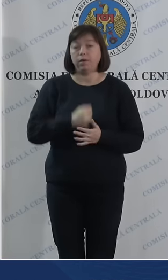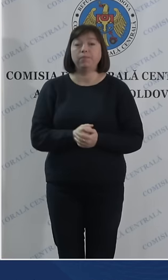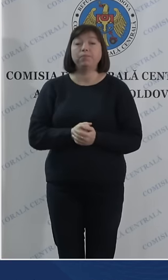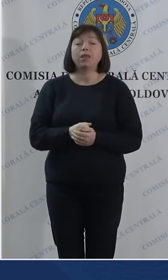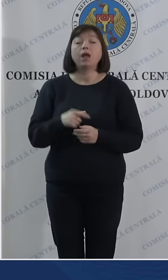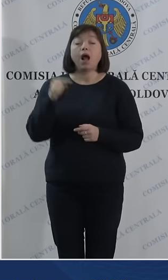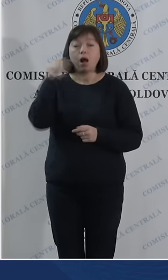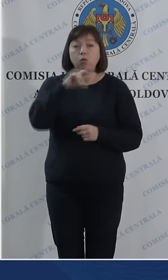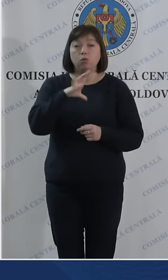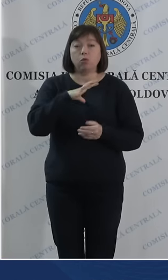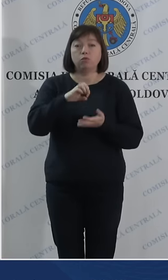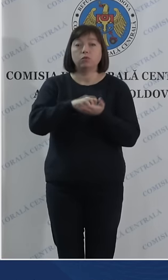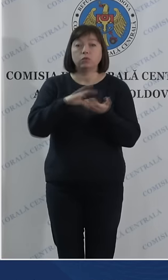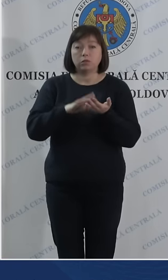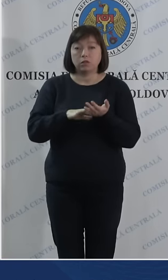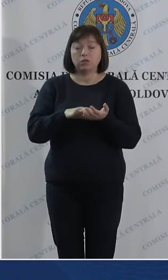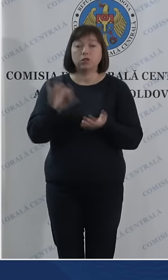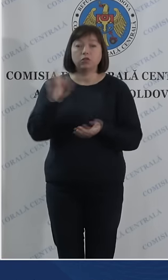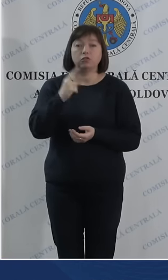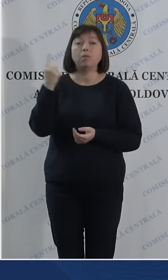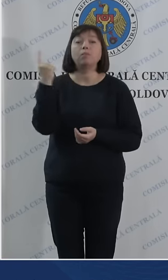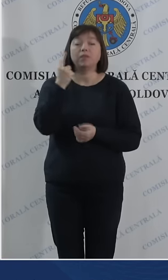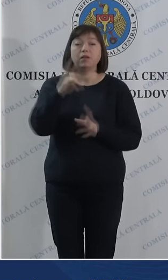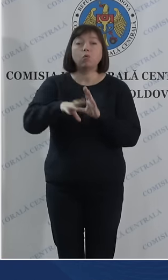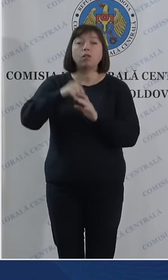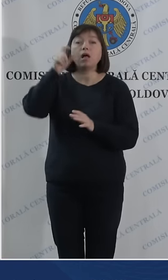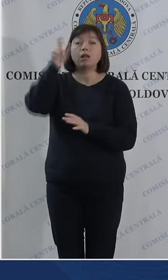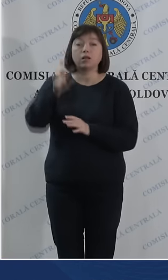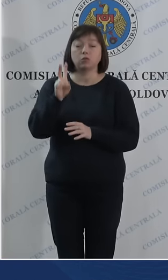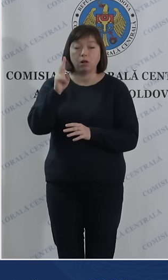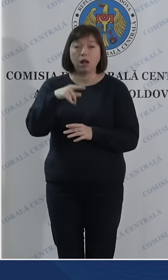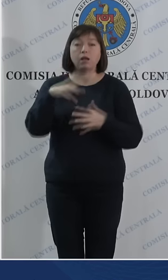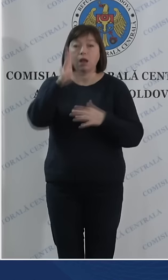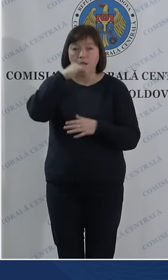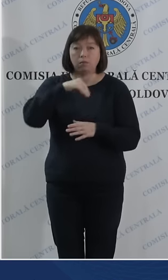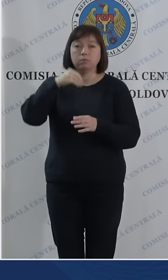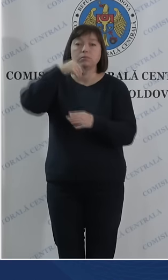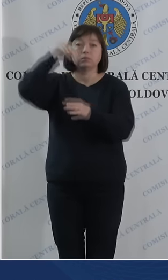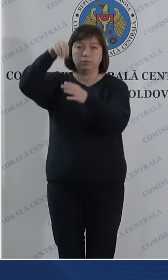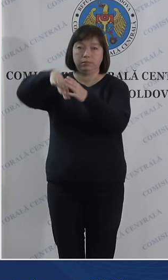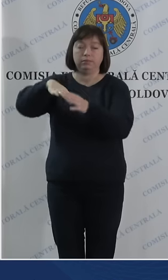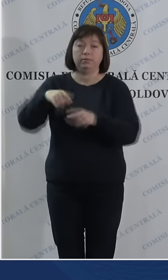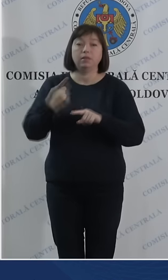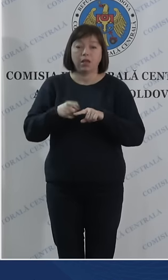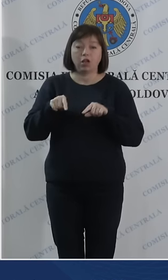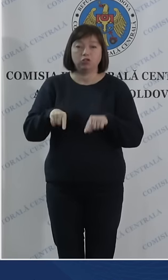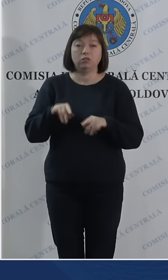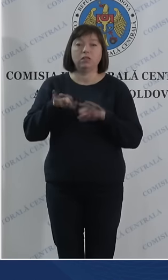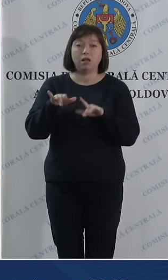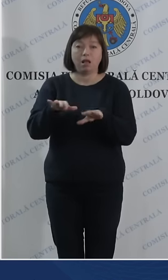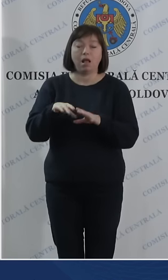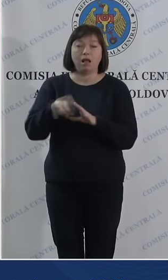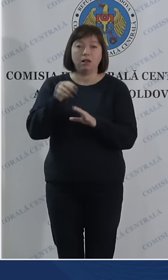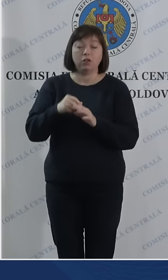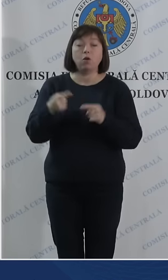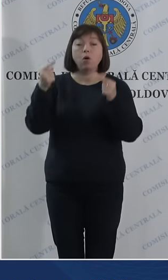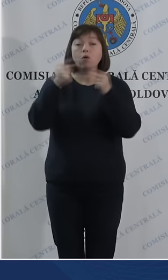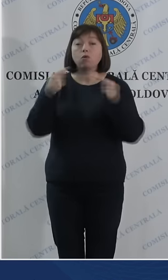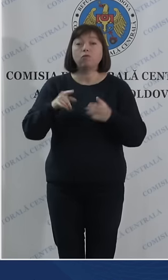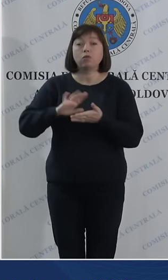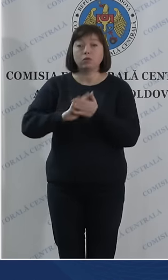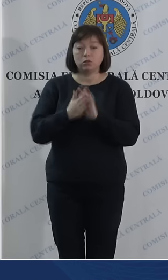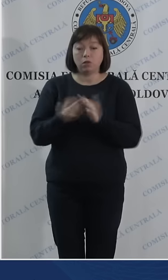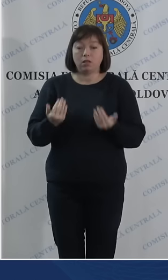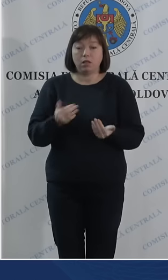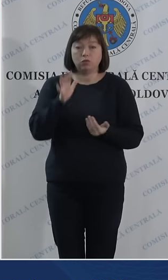unde am înregistrat și primul alegător care a votat în aceste alegeri. Conform situației,